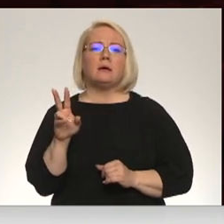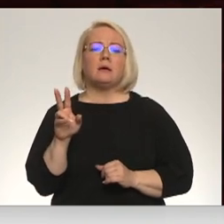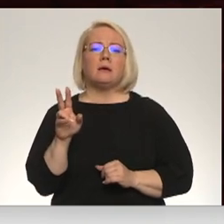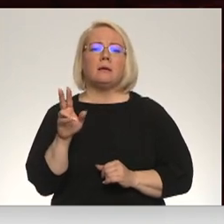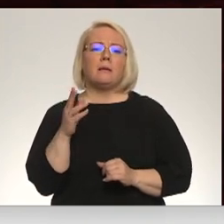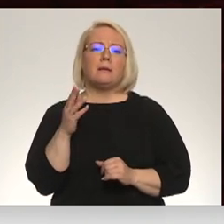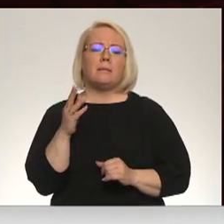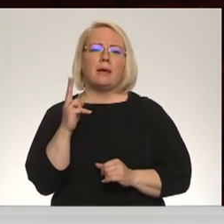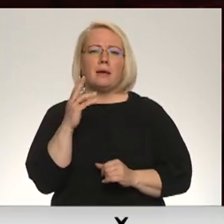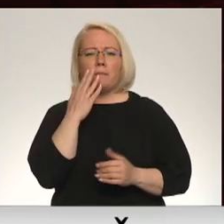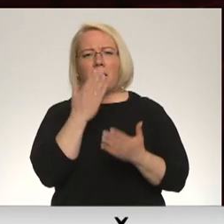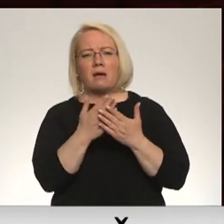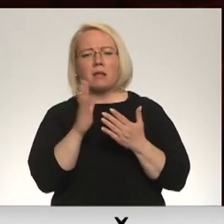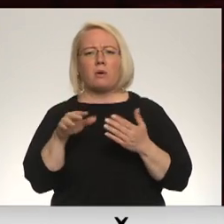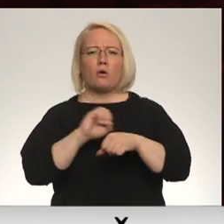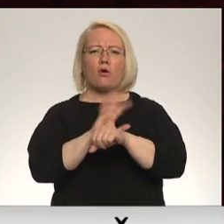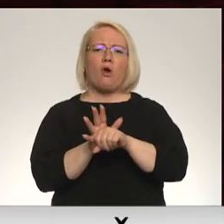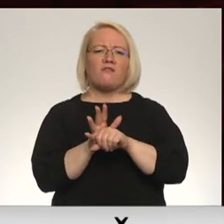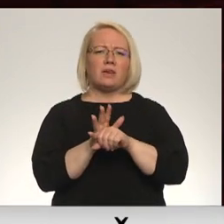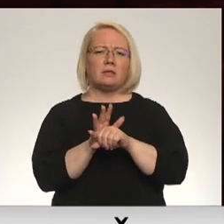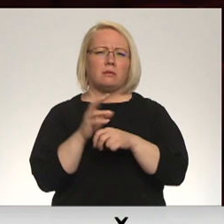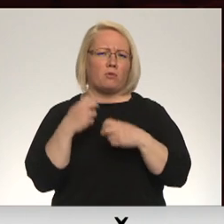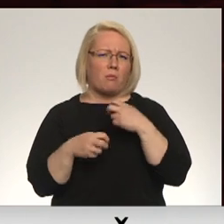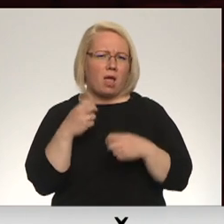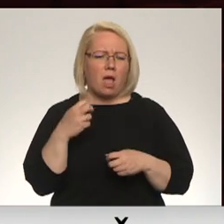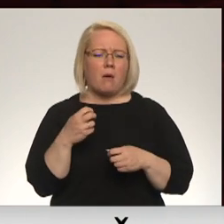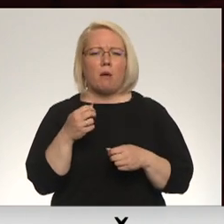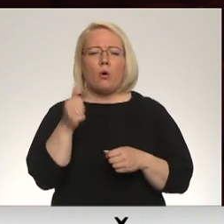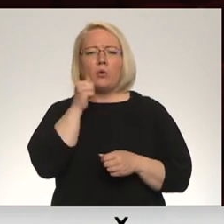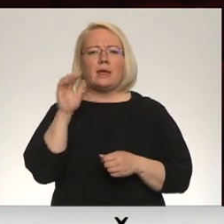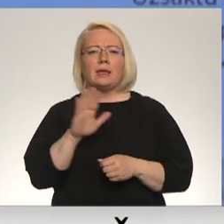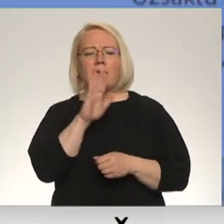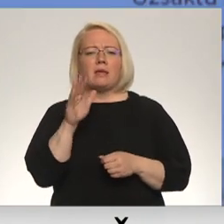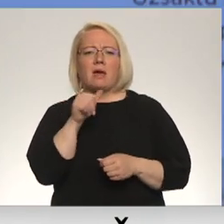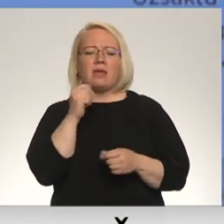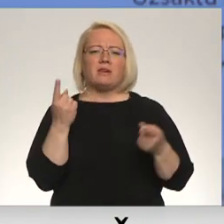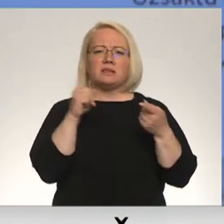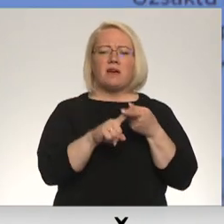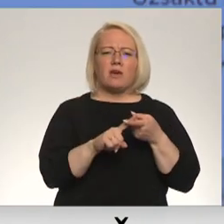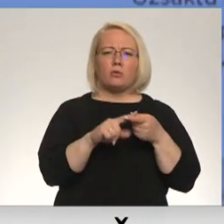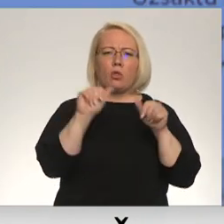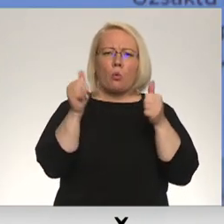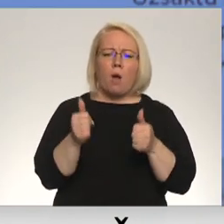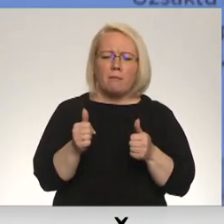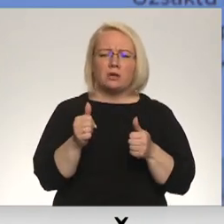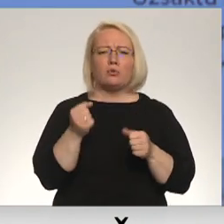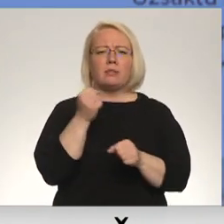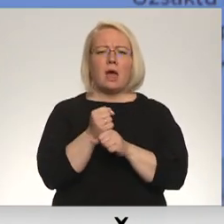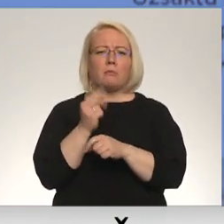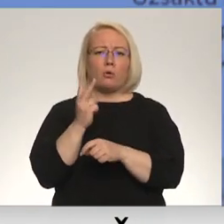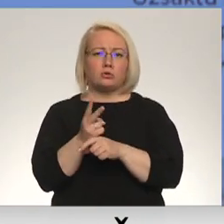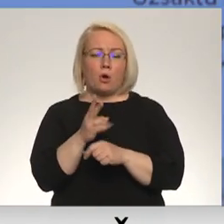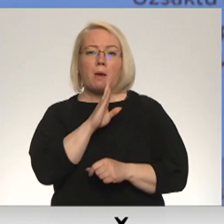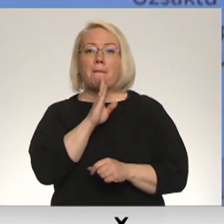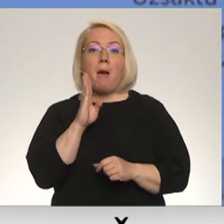par pandēmijas sekām vai par ikdienu, nespēja savienot kaut kādas lomas vai par darbu uzdevumiem. Mammas atzina,